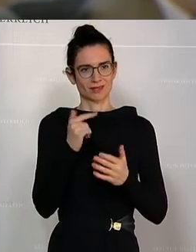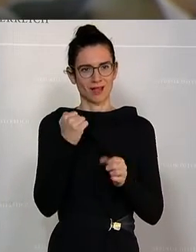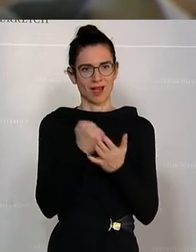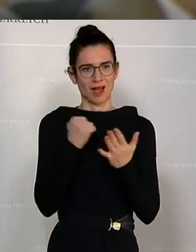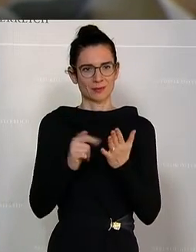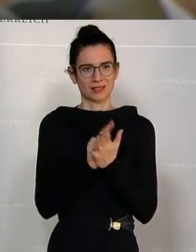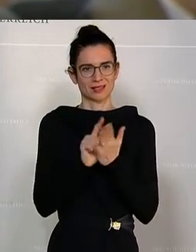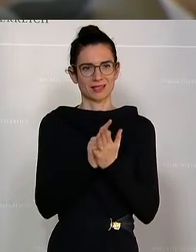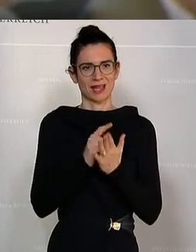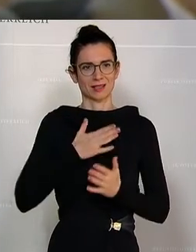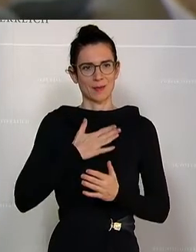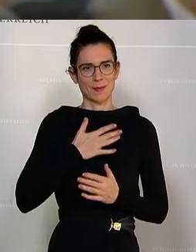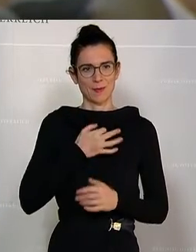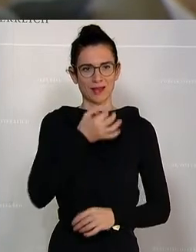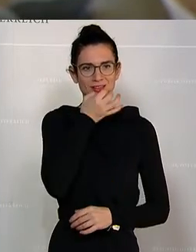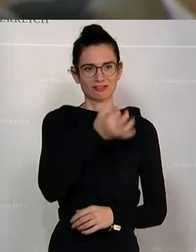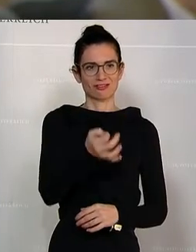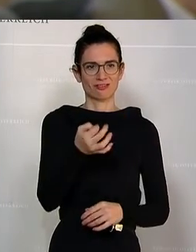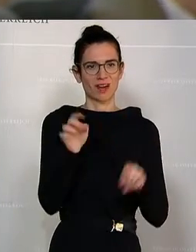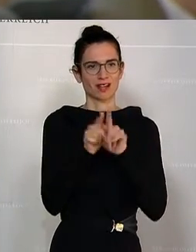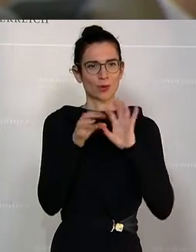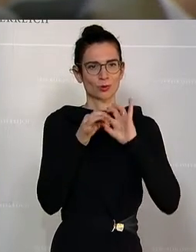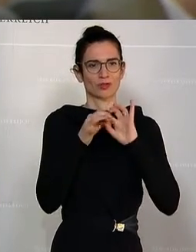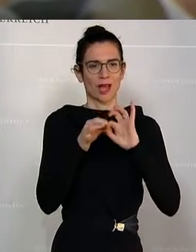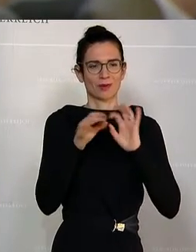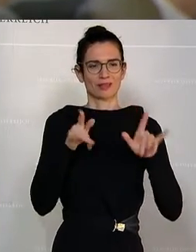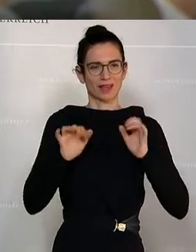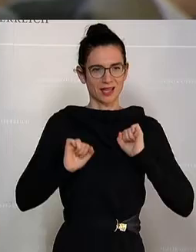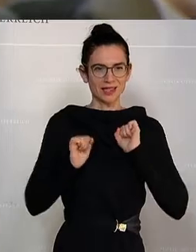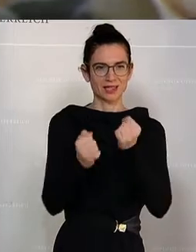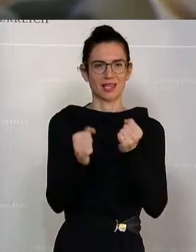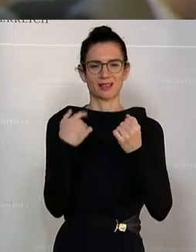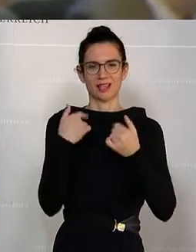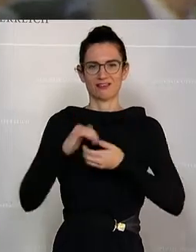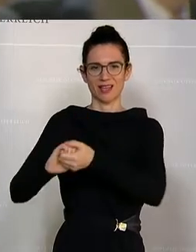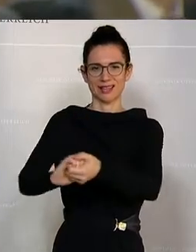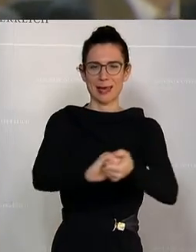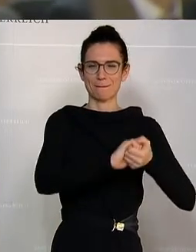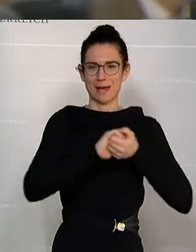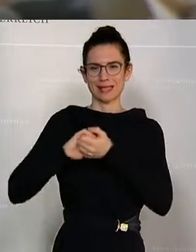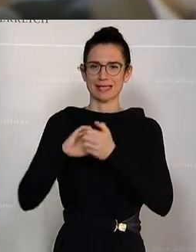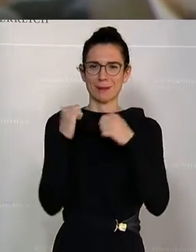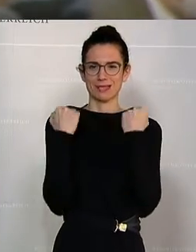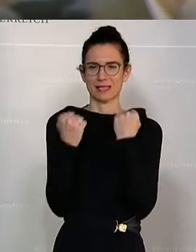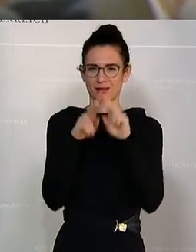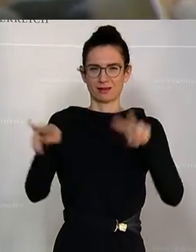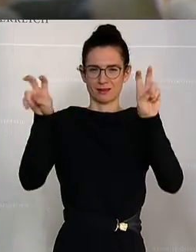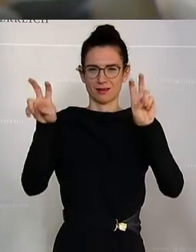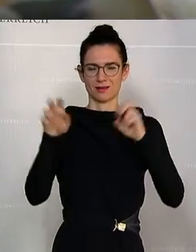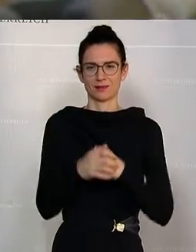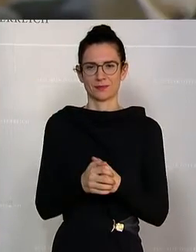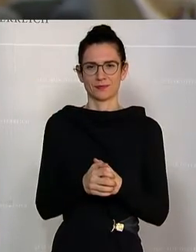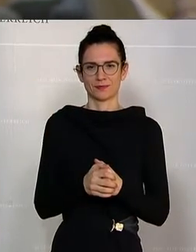Frage an Sie. Und diese Frage hängt zusammen mit der Initiative Gemeinsam Sicher. Ich weiß, dass diese